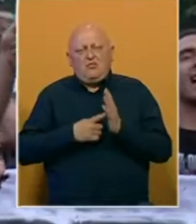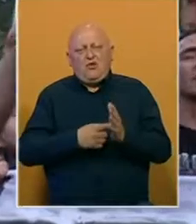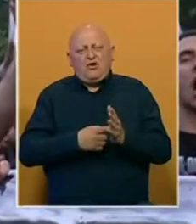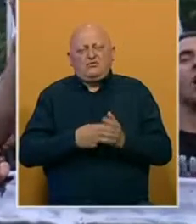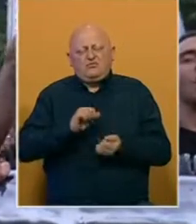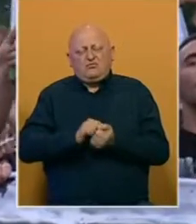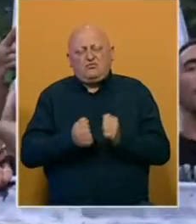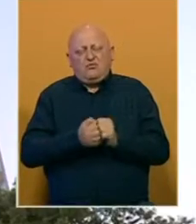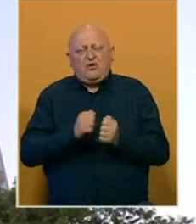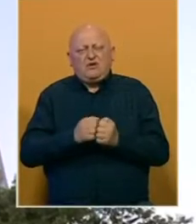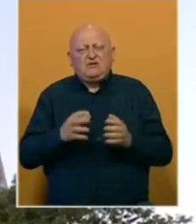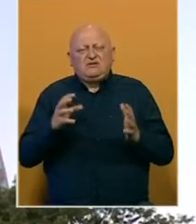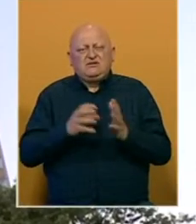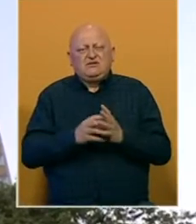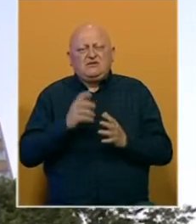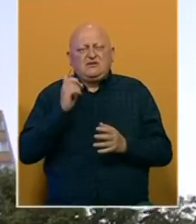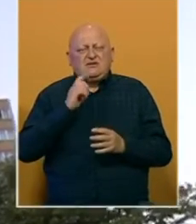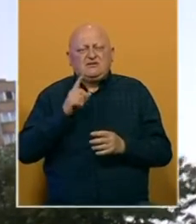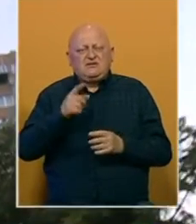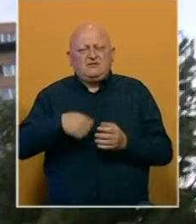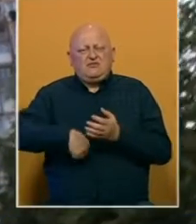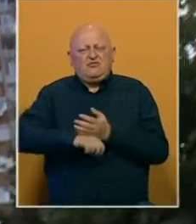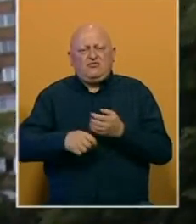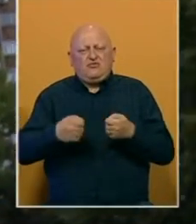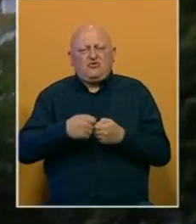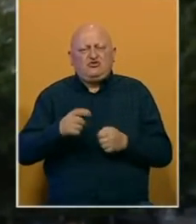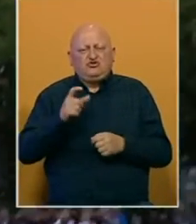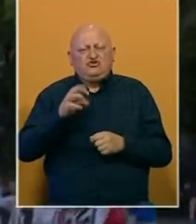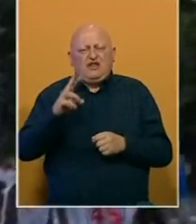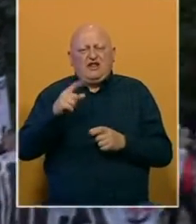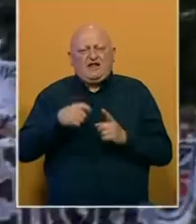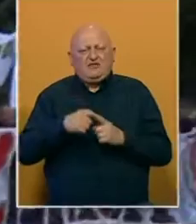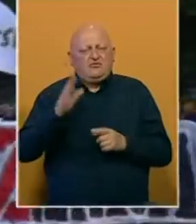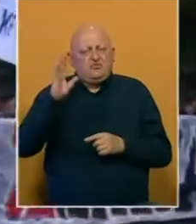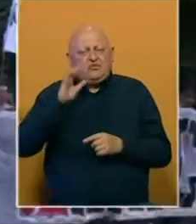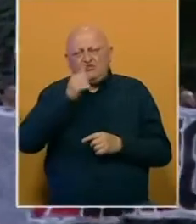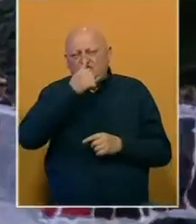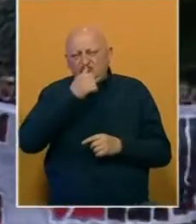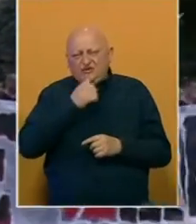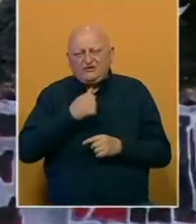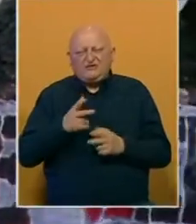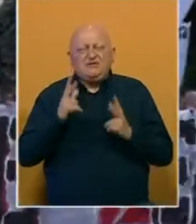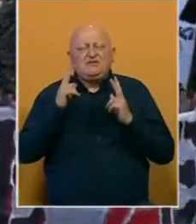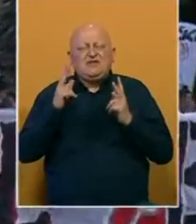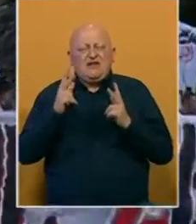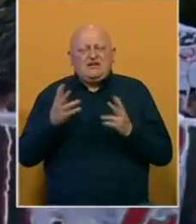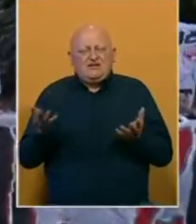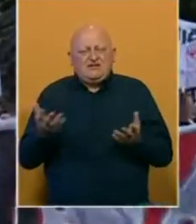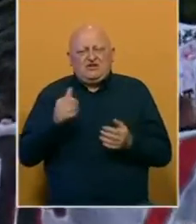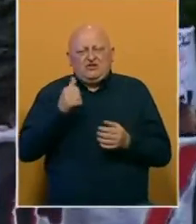boriti za jedan od cibola Zenica a to je nogometni klub Čelik. Poslušajmo šta su to zahtjevi šta je